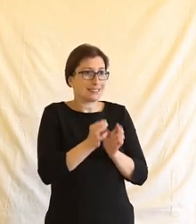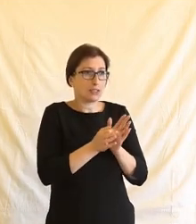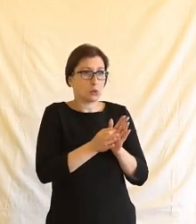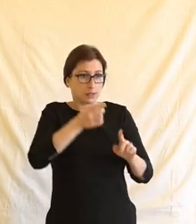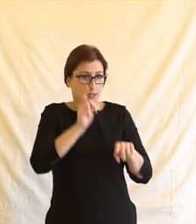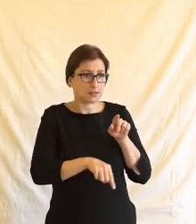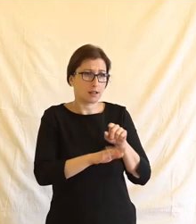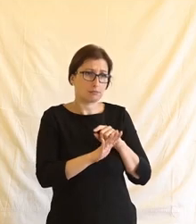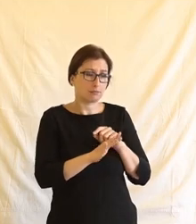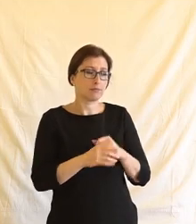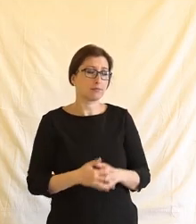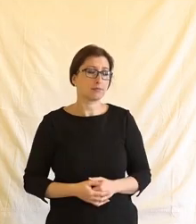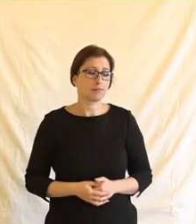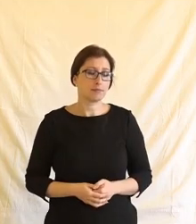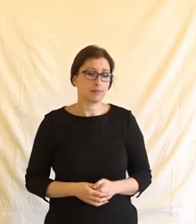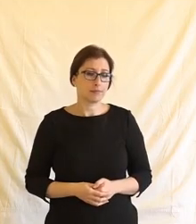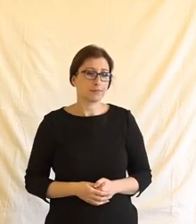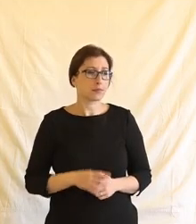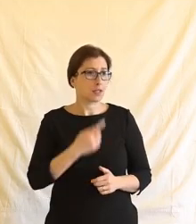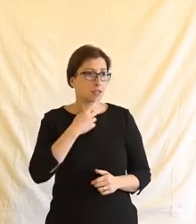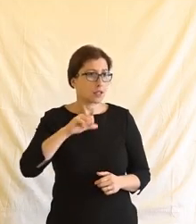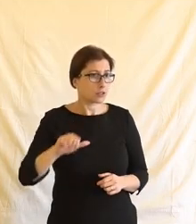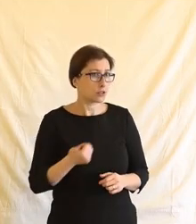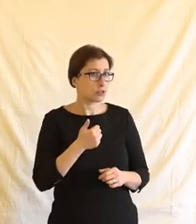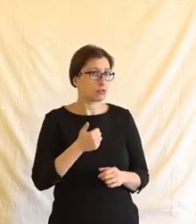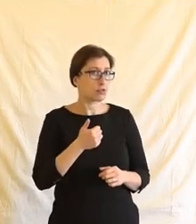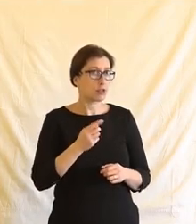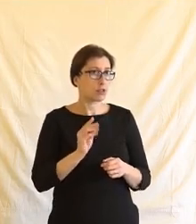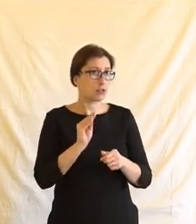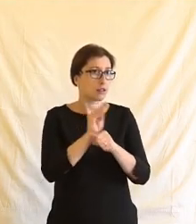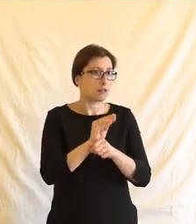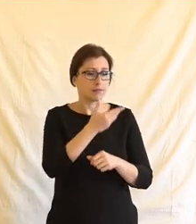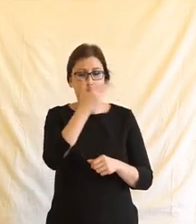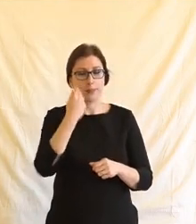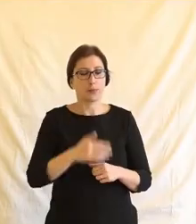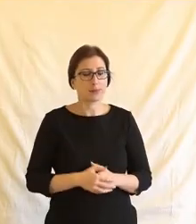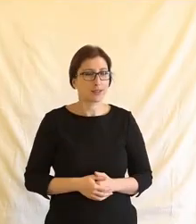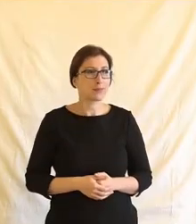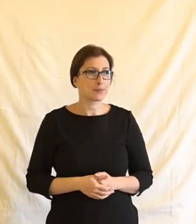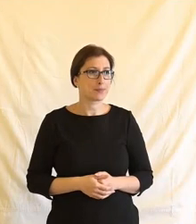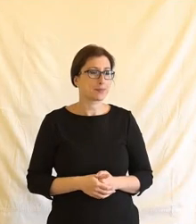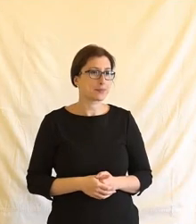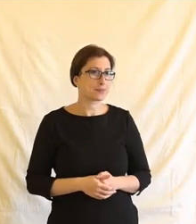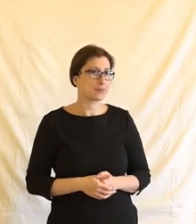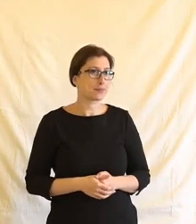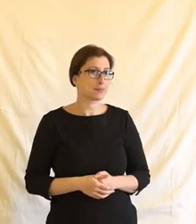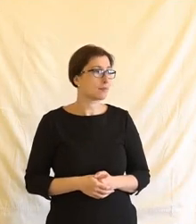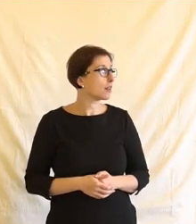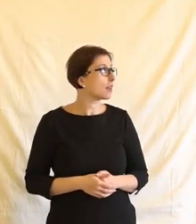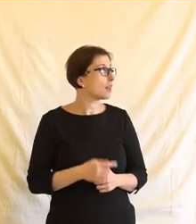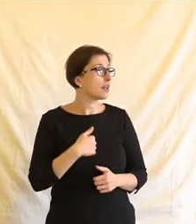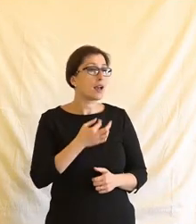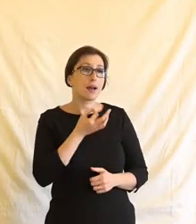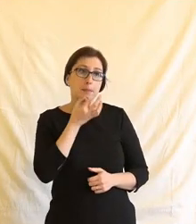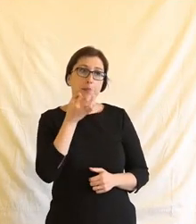a možná jsem chtěla ještě k tomu dodať něco, ale mezi tím jsem to zapomněla, tak pojďme dál. To nevadí, Moniko, protože já se